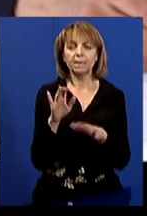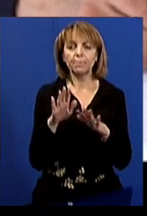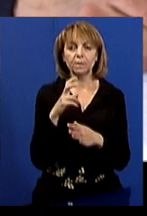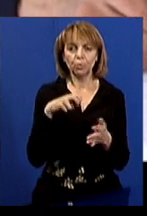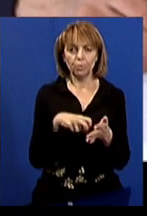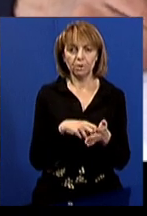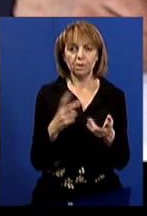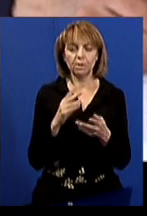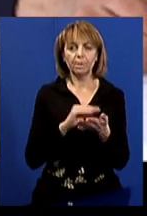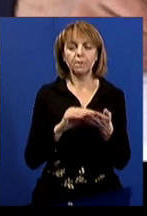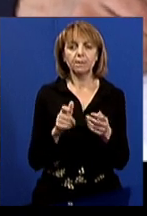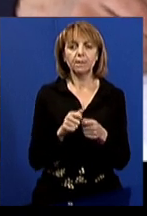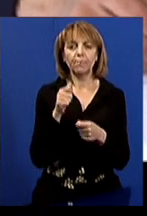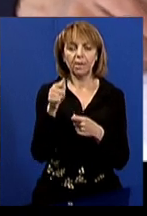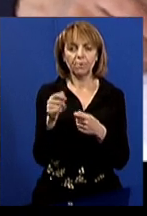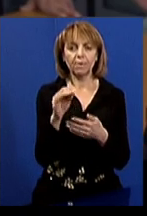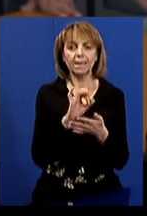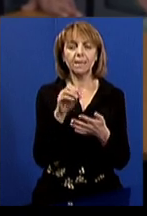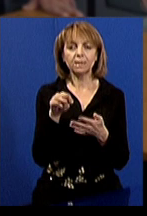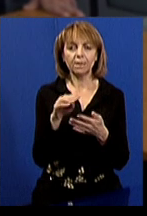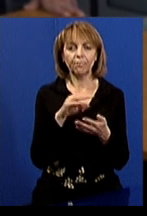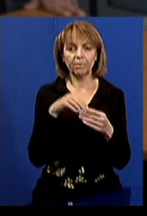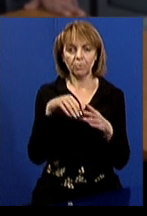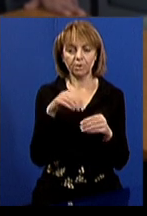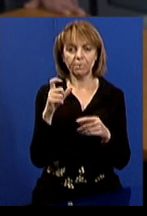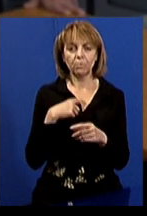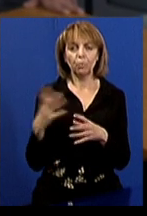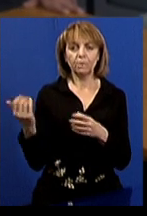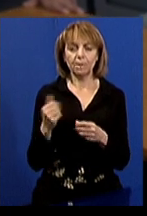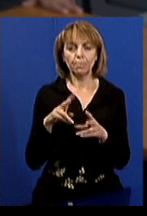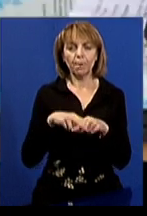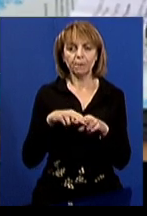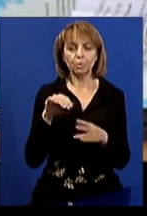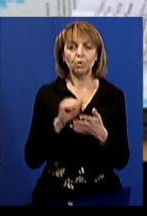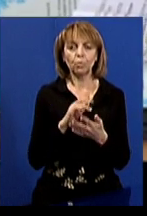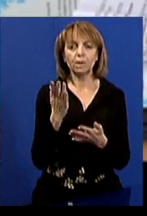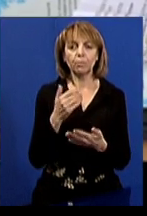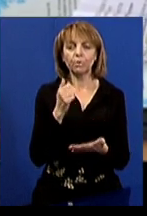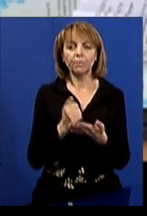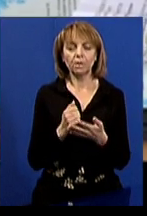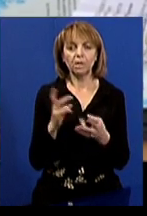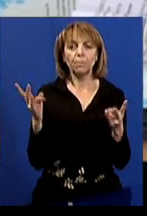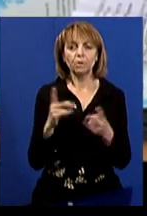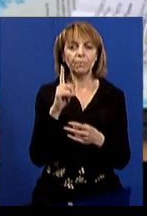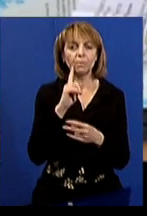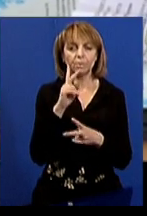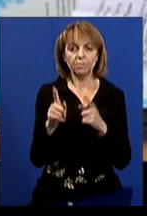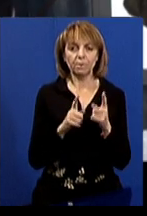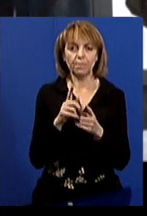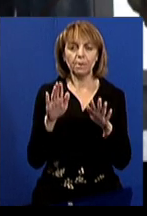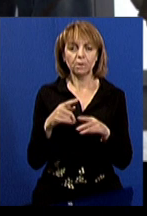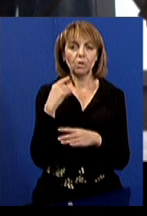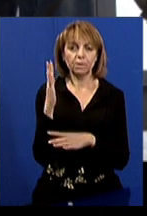місцем прописки, треба написати заяву до реєстру виборців. Із собою принести паспорт та документ, який підтверджує необхідність тимчасової зміни місця